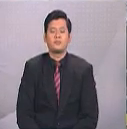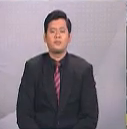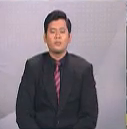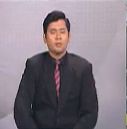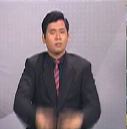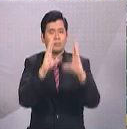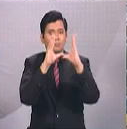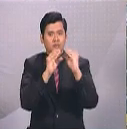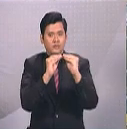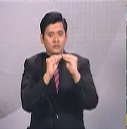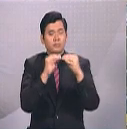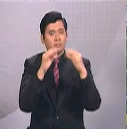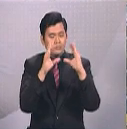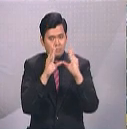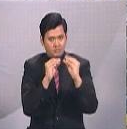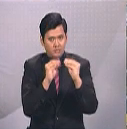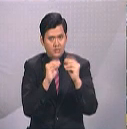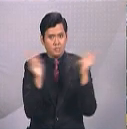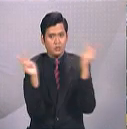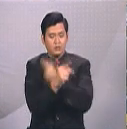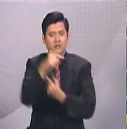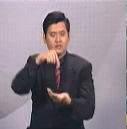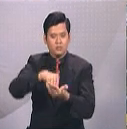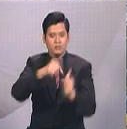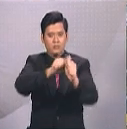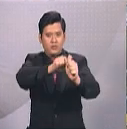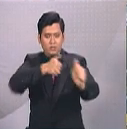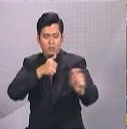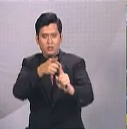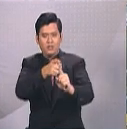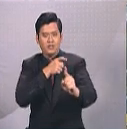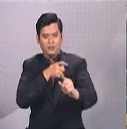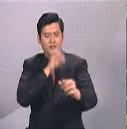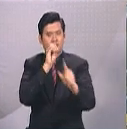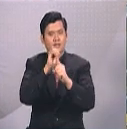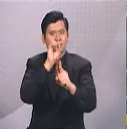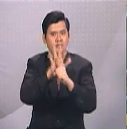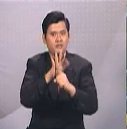Sidang kali ini perlu diadakan bagi mengelak komplikasi undang-undang.